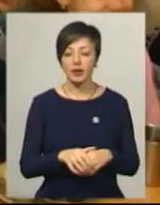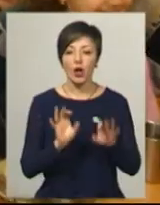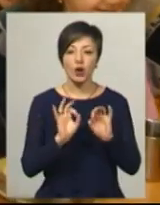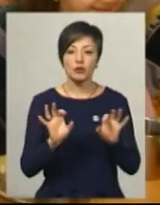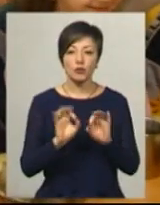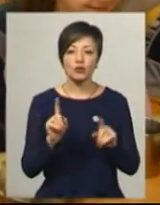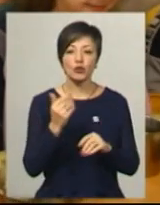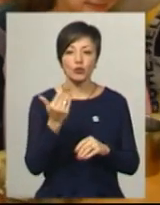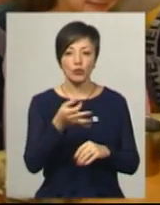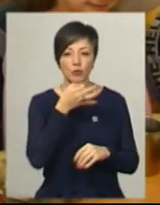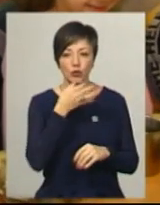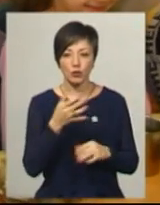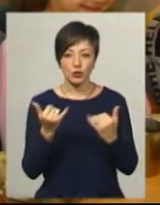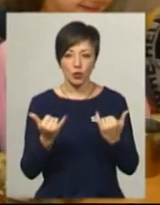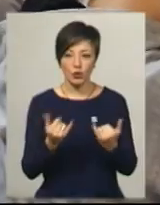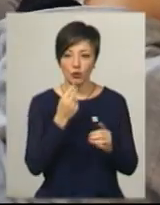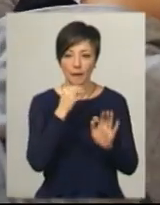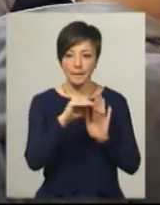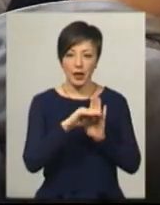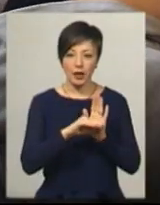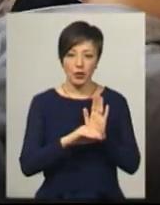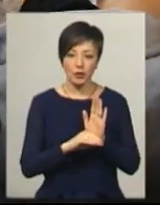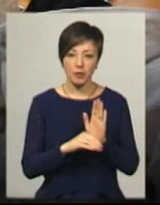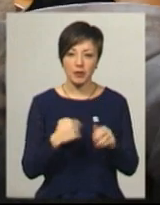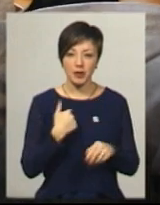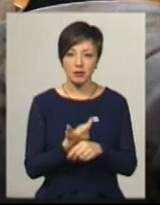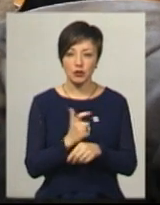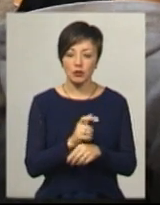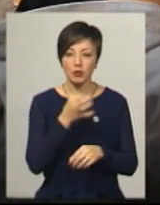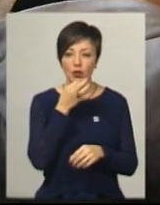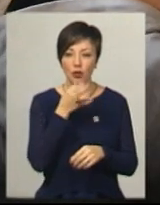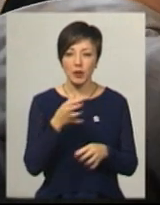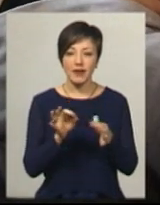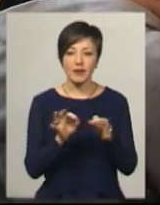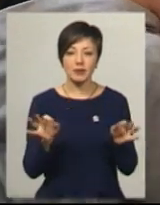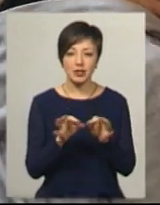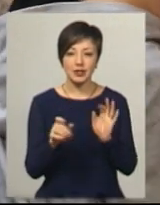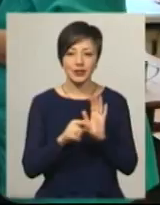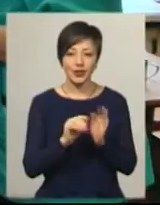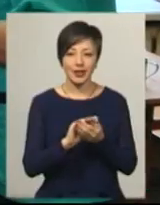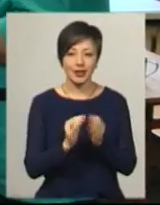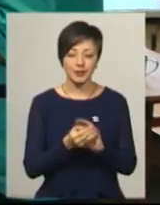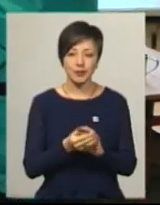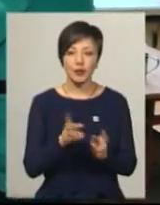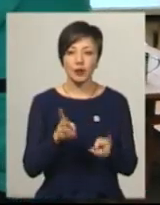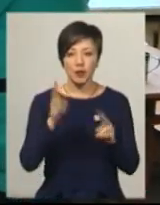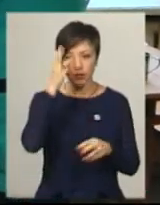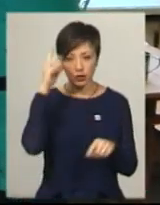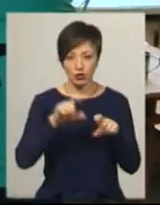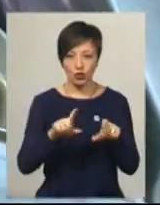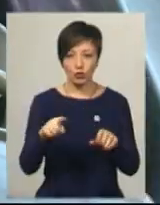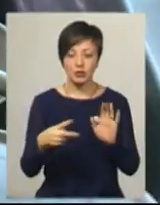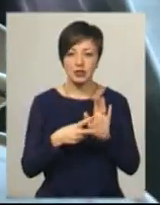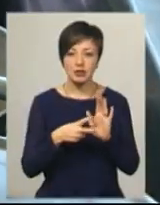розповів, що йому подобалось у сьогоднішньому меню. Мені більше подобаються гармошель із коклети. Кухар Хмельницької школи